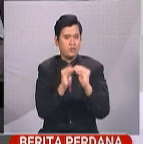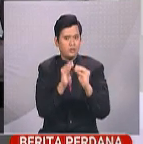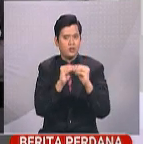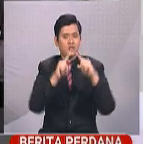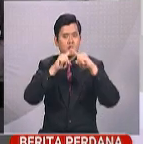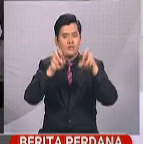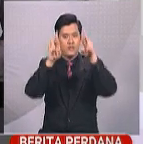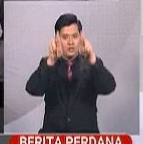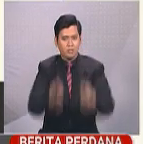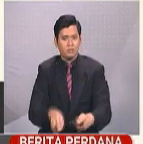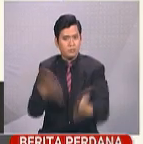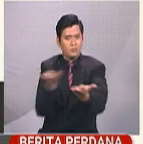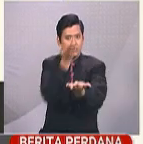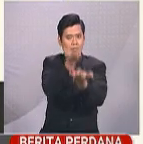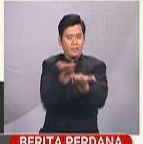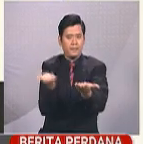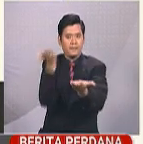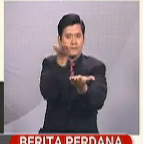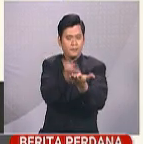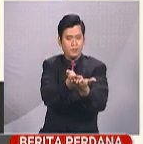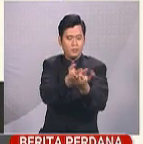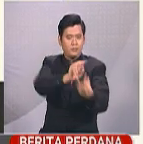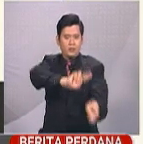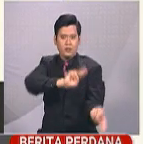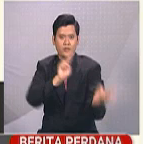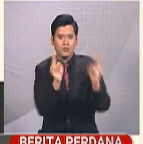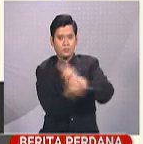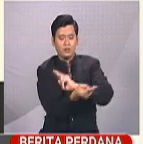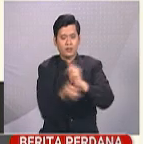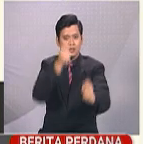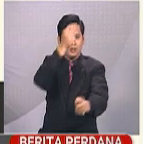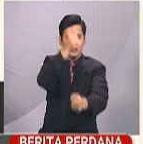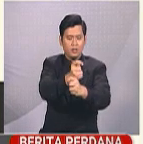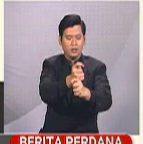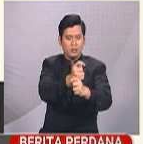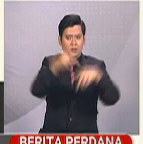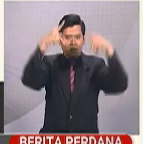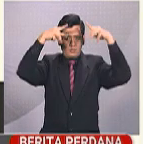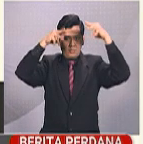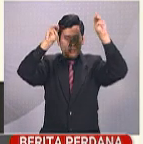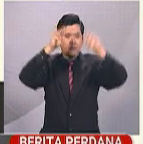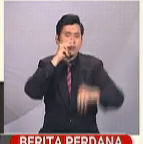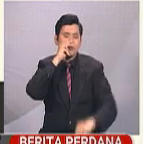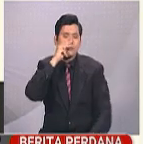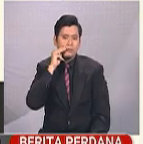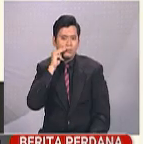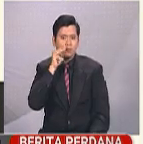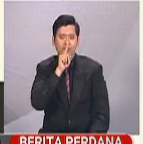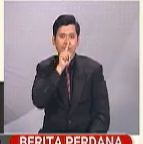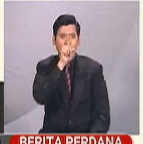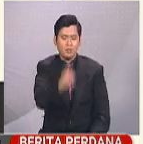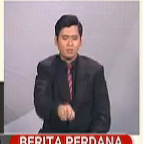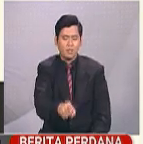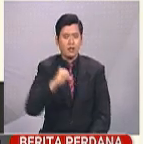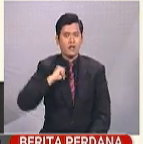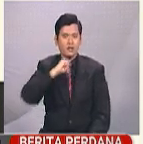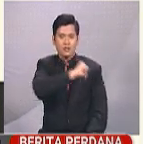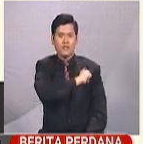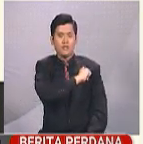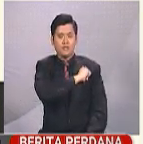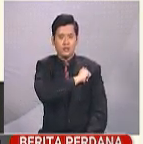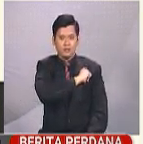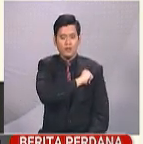Usul itu mengemukakan resolusi untuk membuat ketetapan bahawa Perdana Menteri Tan Sri Muhyiddin Yassin sebagai ahli yang